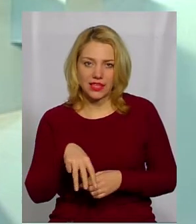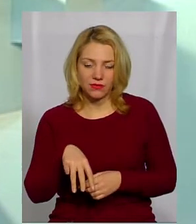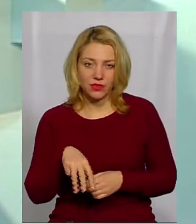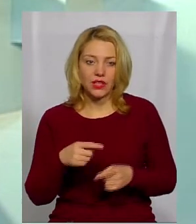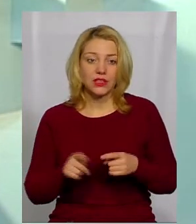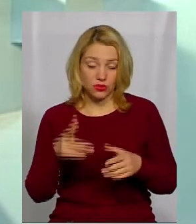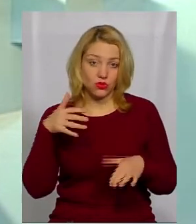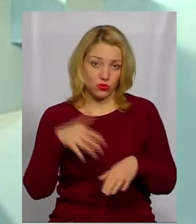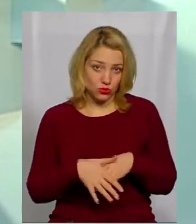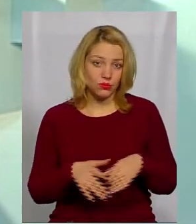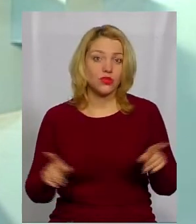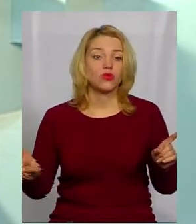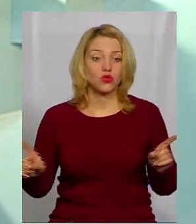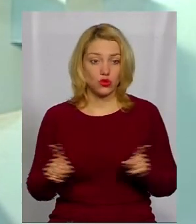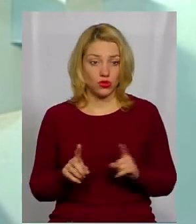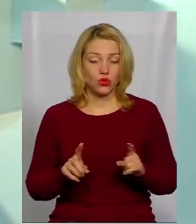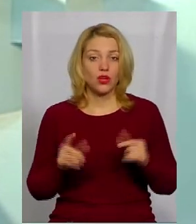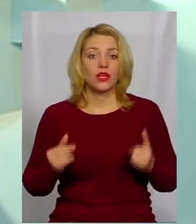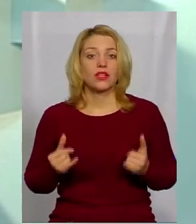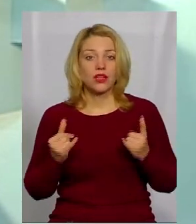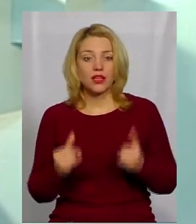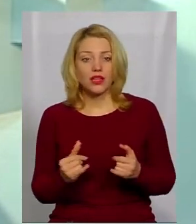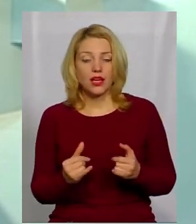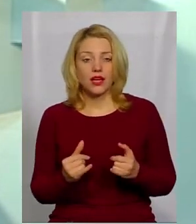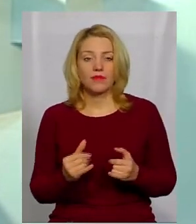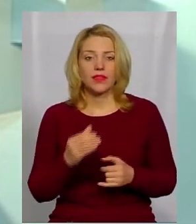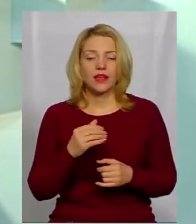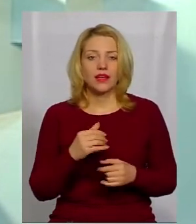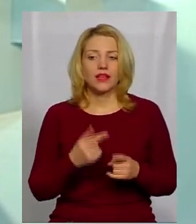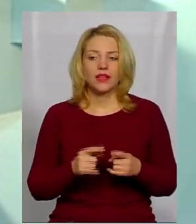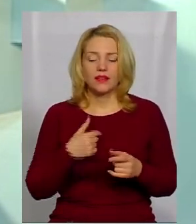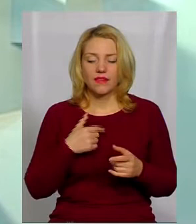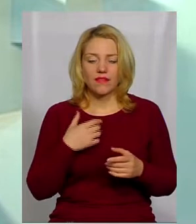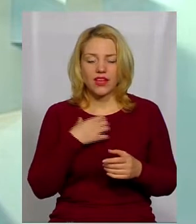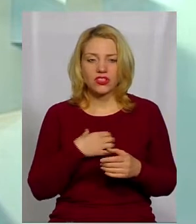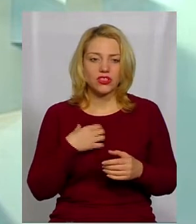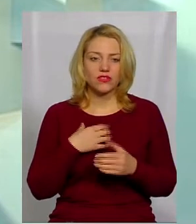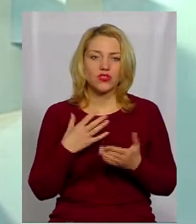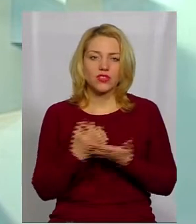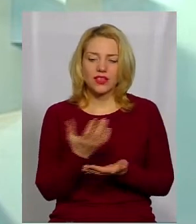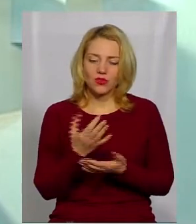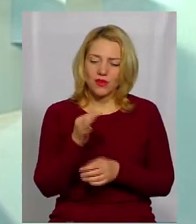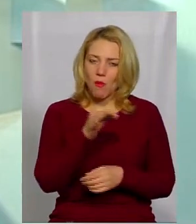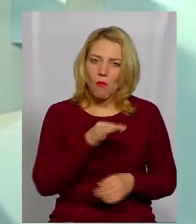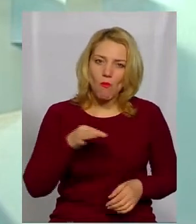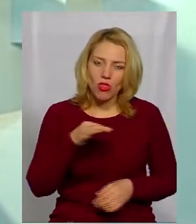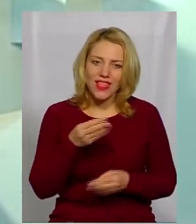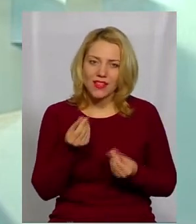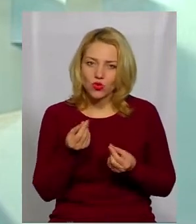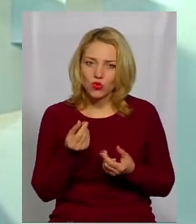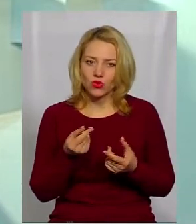І зрозуміло, що для археолога, нескільки важливо знайти якусь монету чи якийсь предмет,